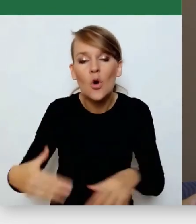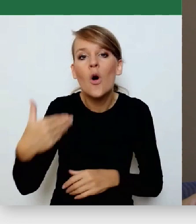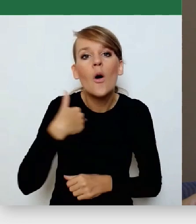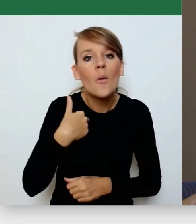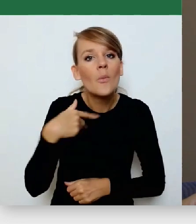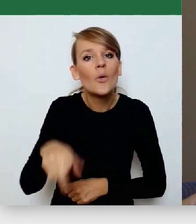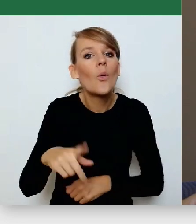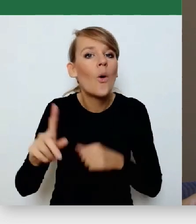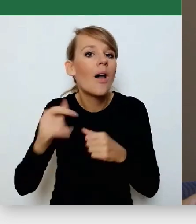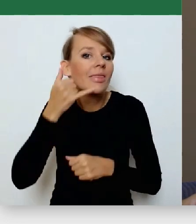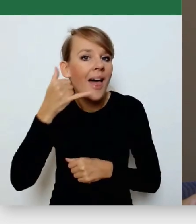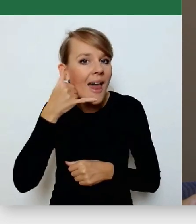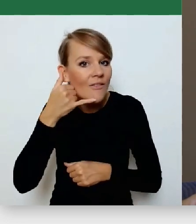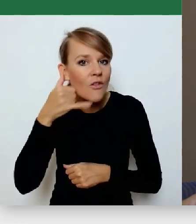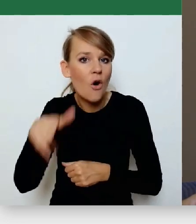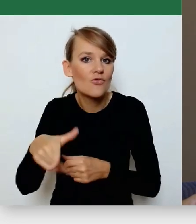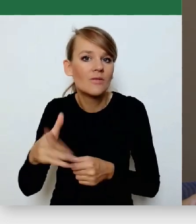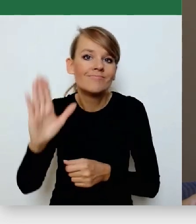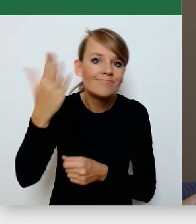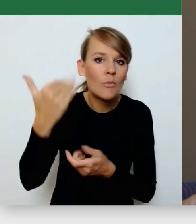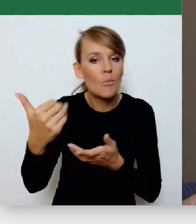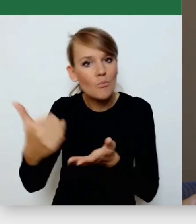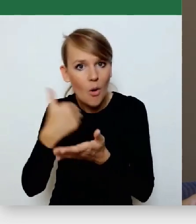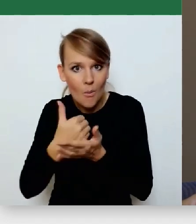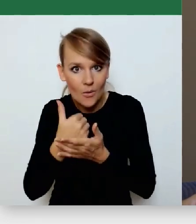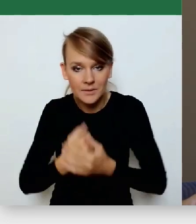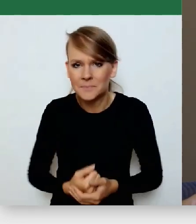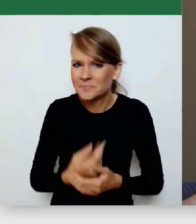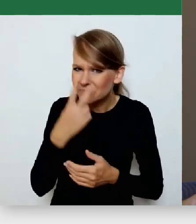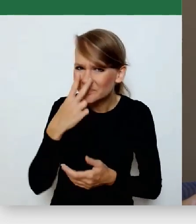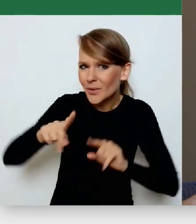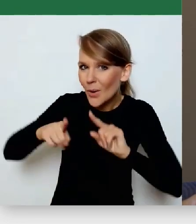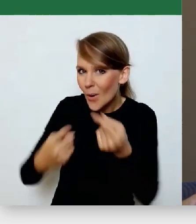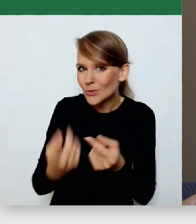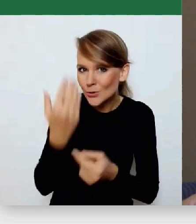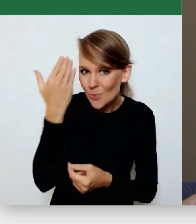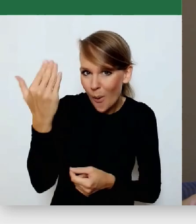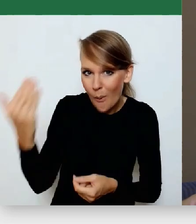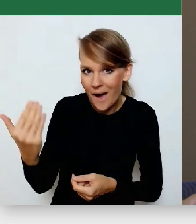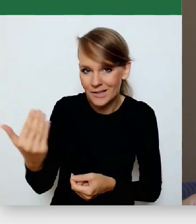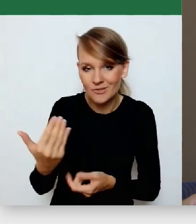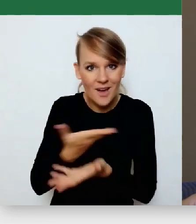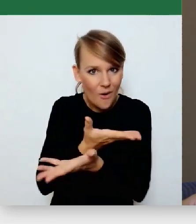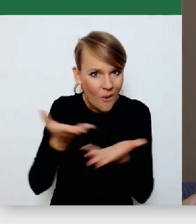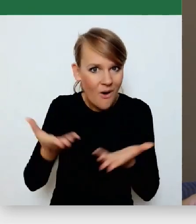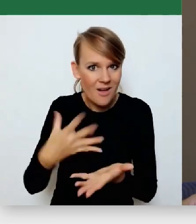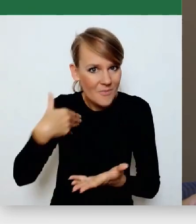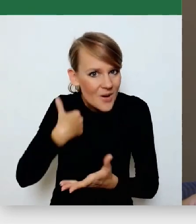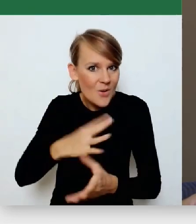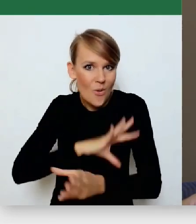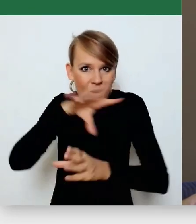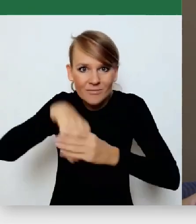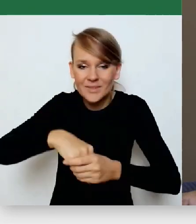infolinia pomocowa. Skoro organizacje społeczne włączyły się także w